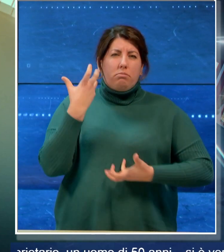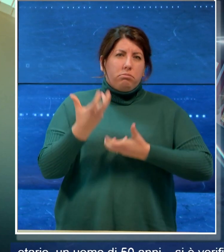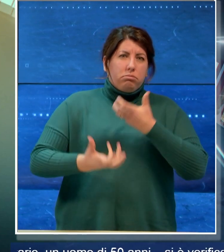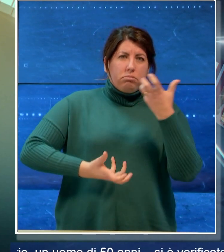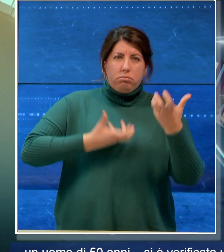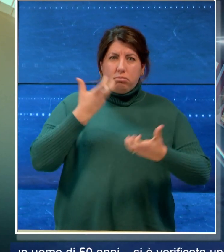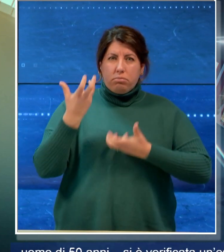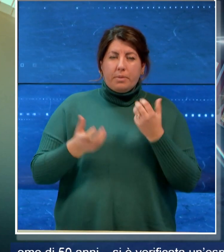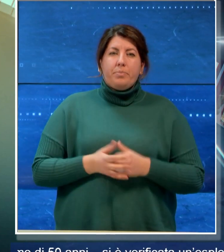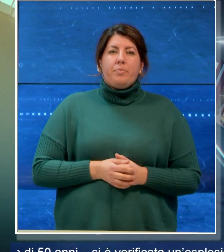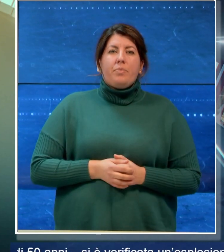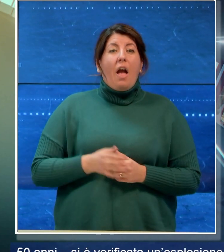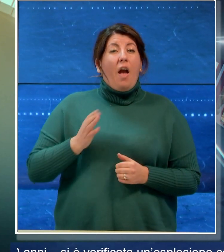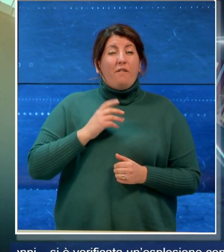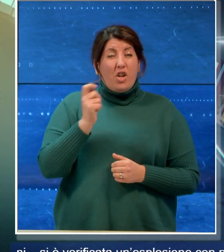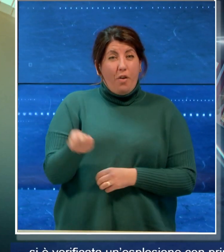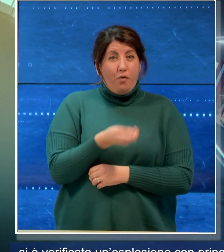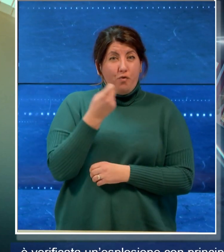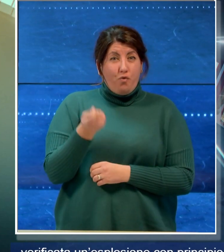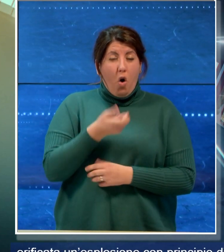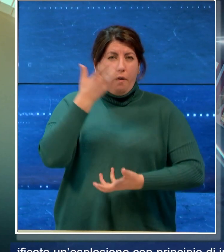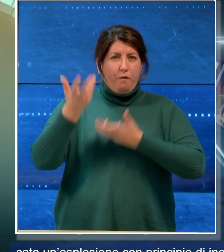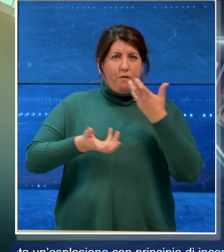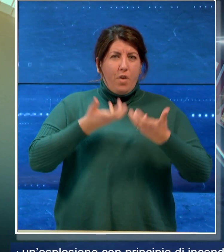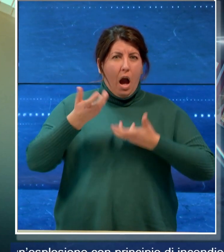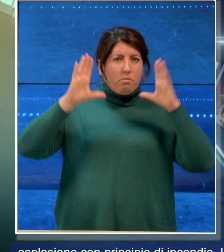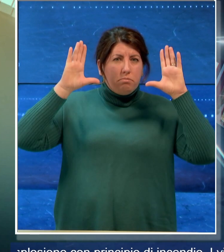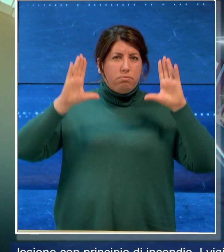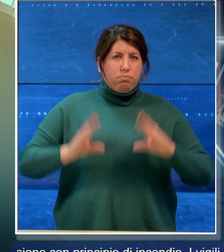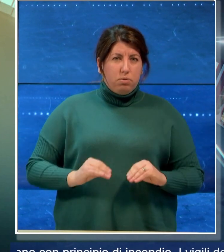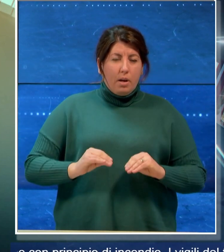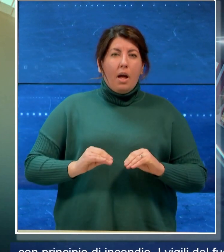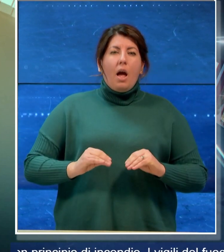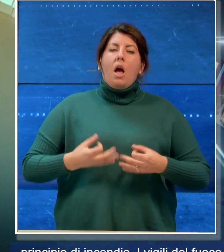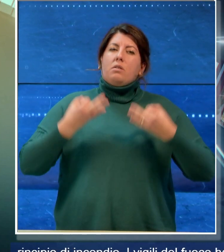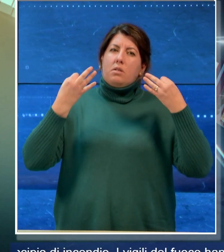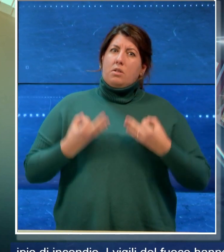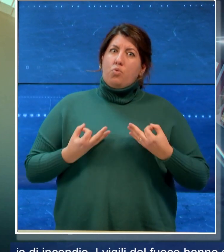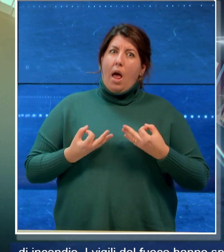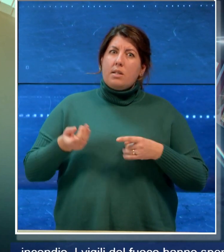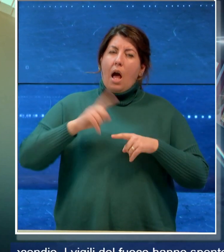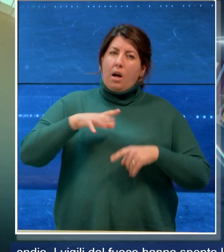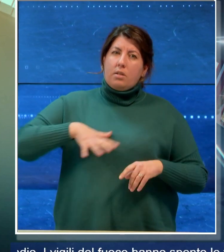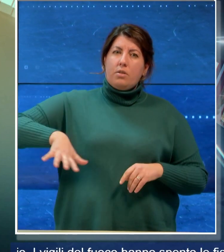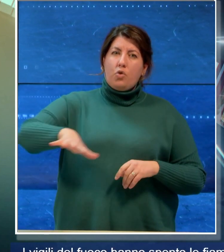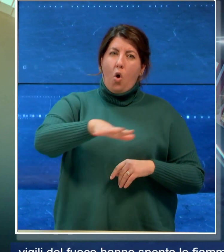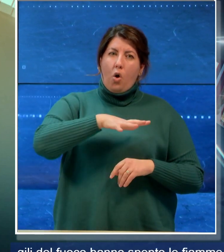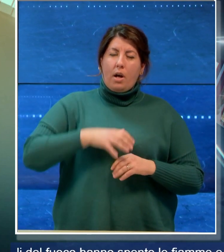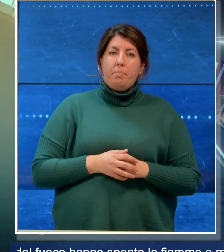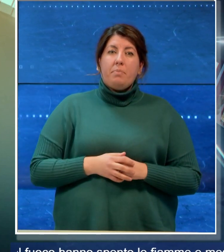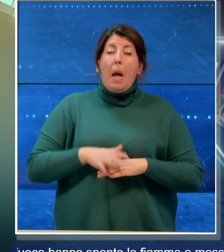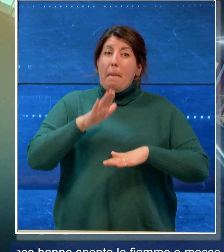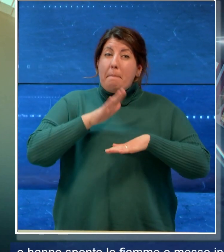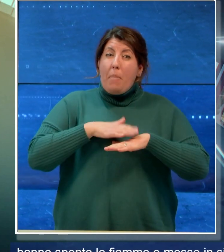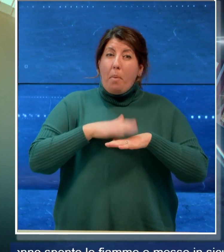i vigili del fuoco hanno spento le fiamme e messo in sicurezza la zona ferito il